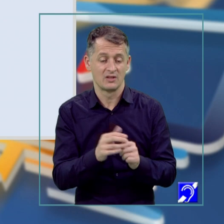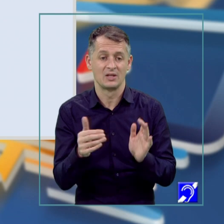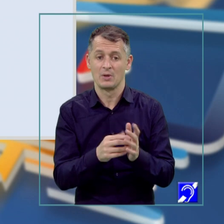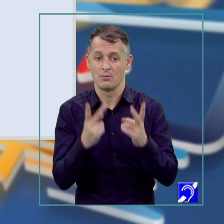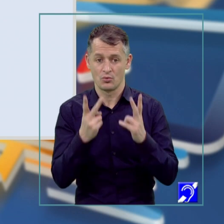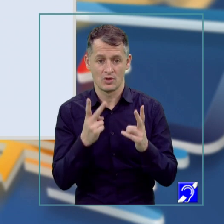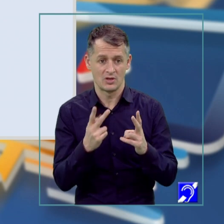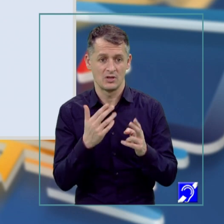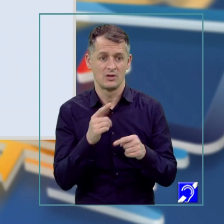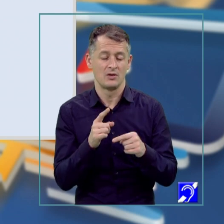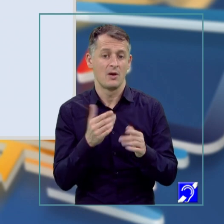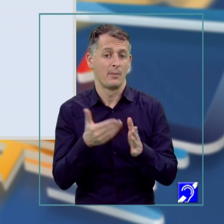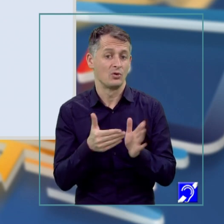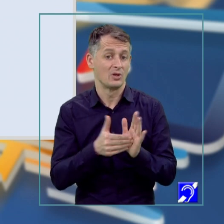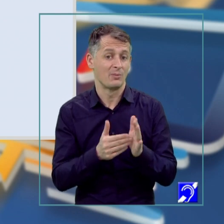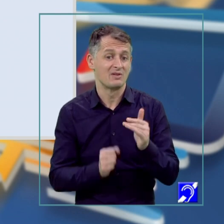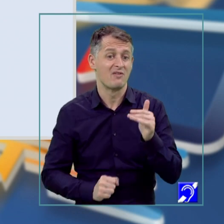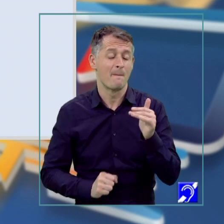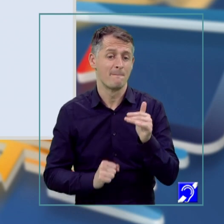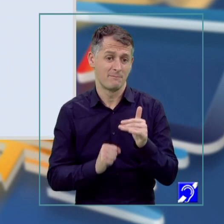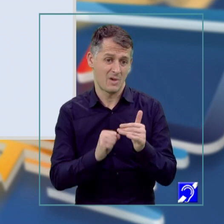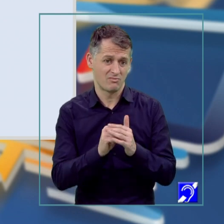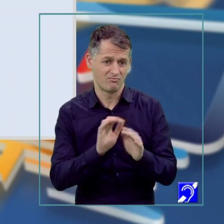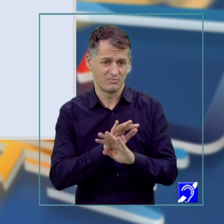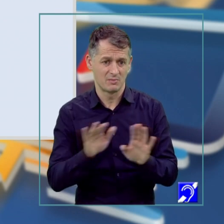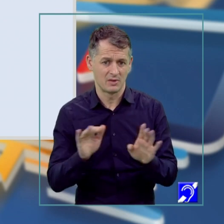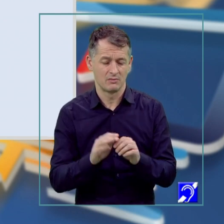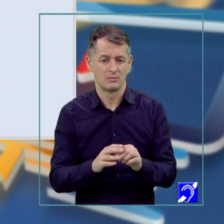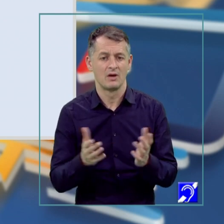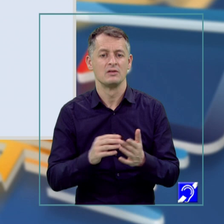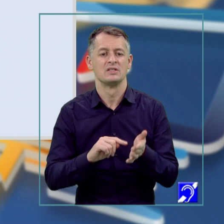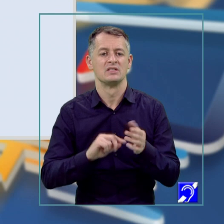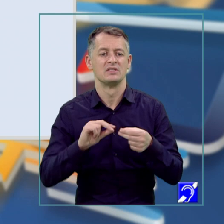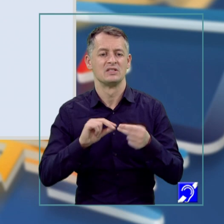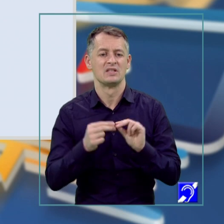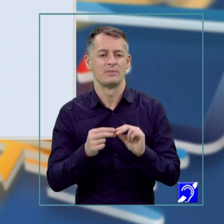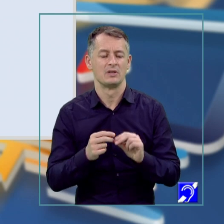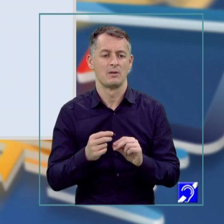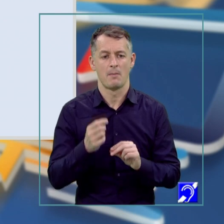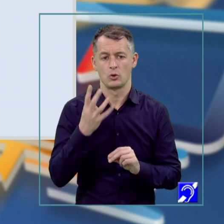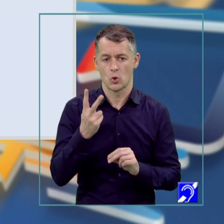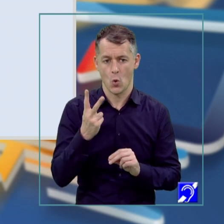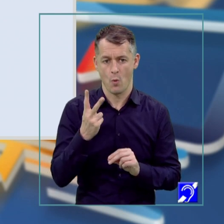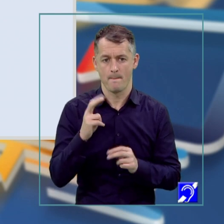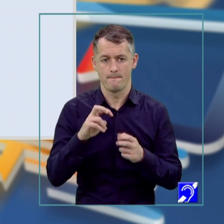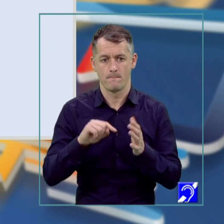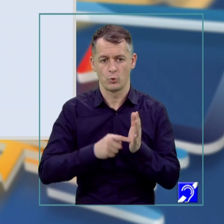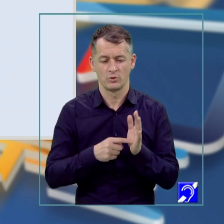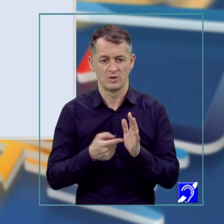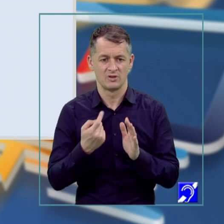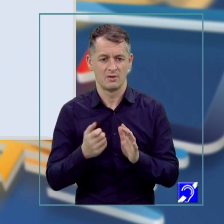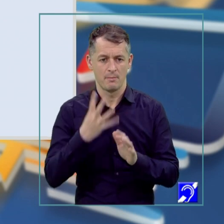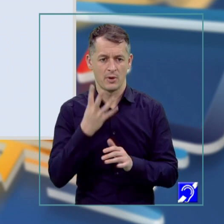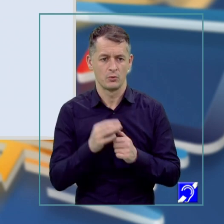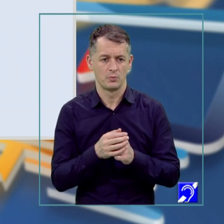la barem aveți încandrarea în limită de spațiu care valorează două puncte din patru. Utilitatea